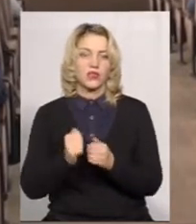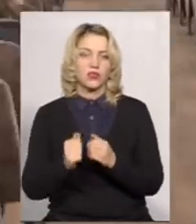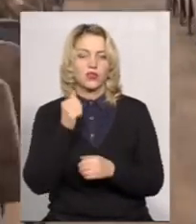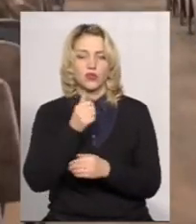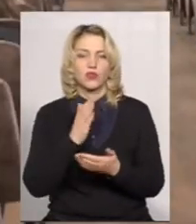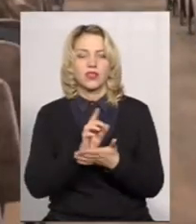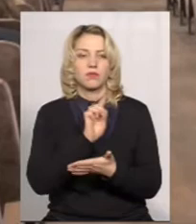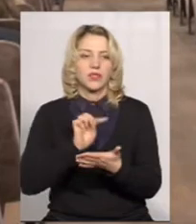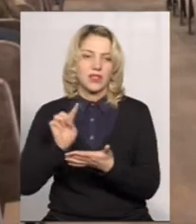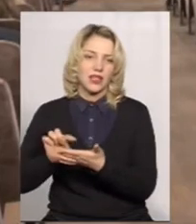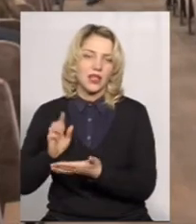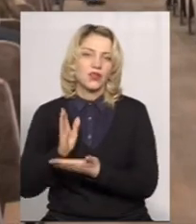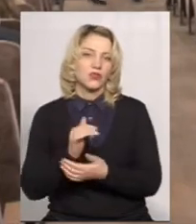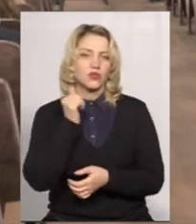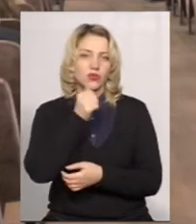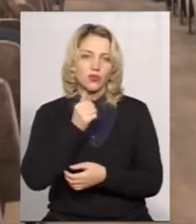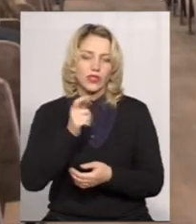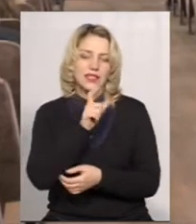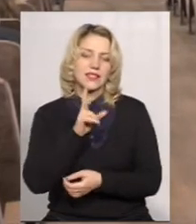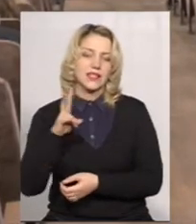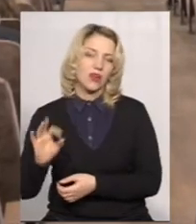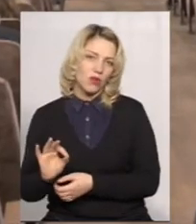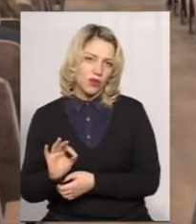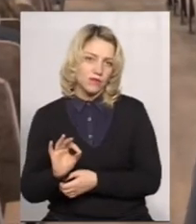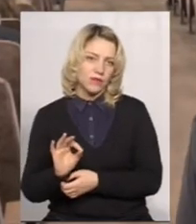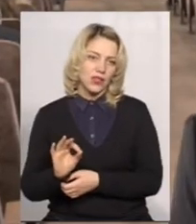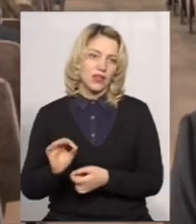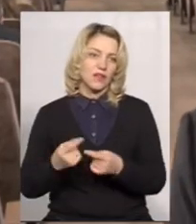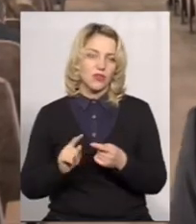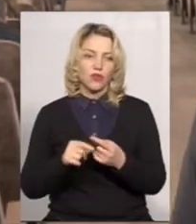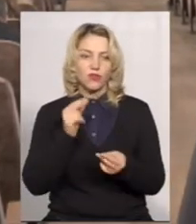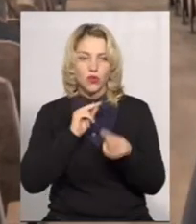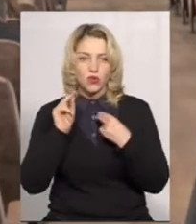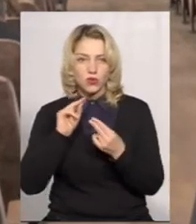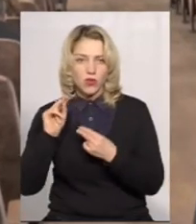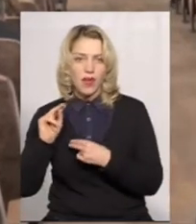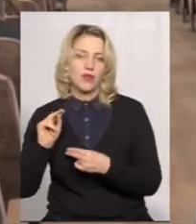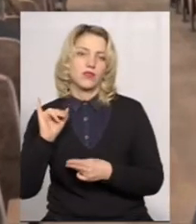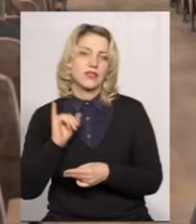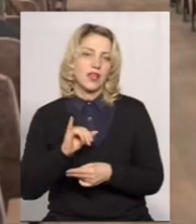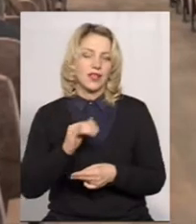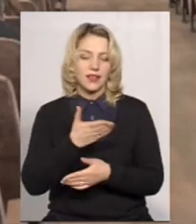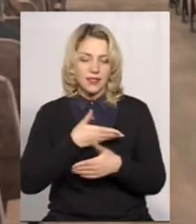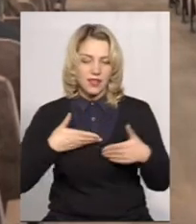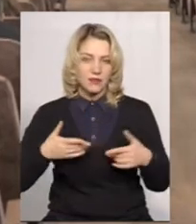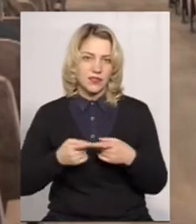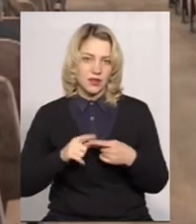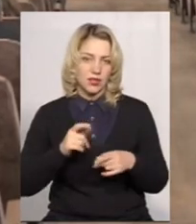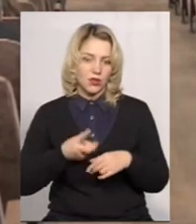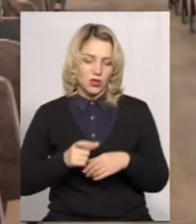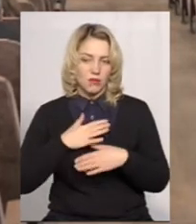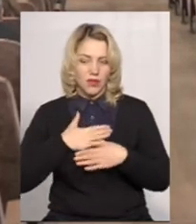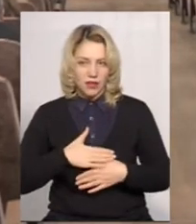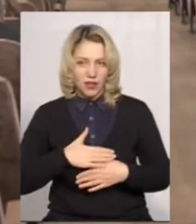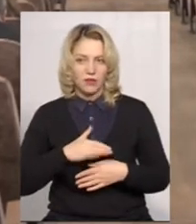є питання, і кожного року зовнішнє незалежне оцінювання вдосконалюється. І нам це дуже приємно,